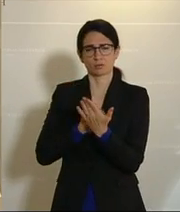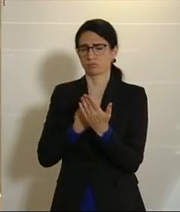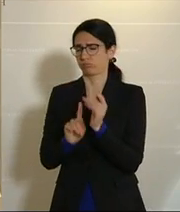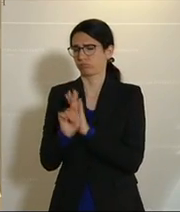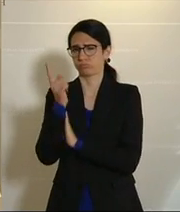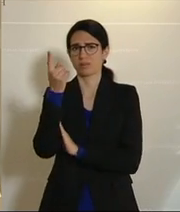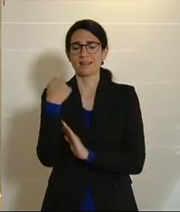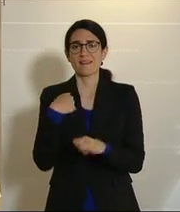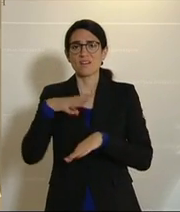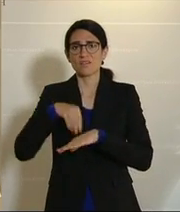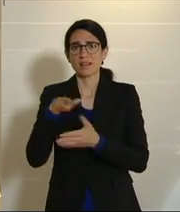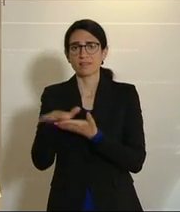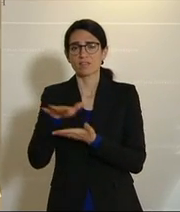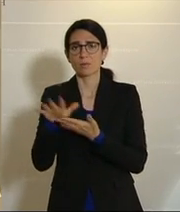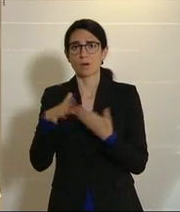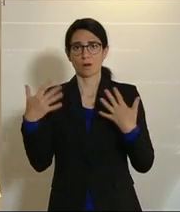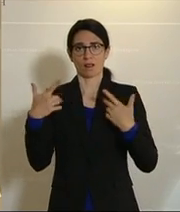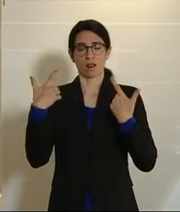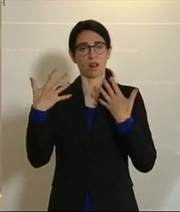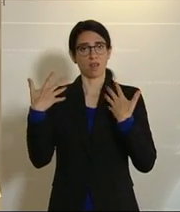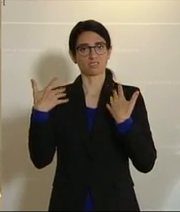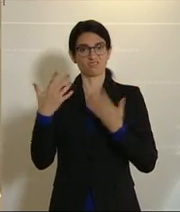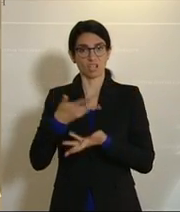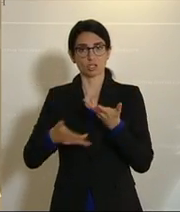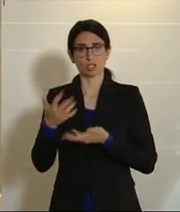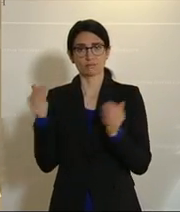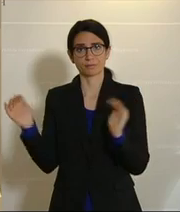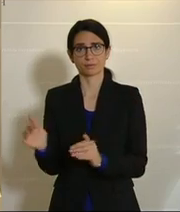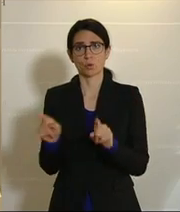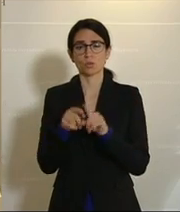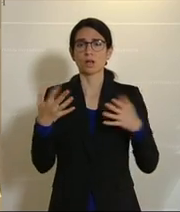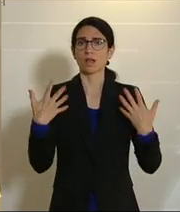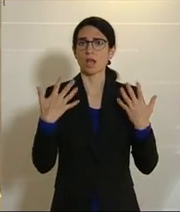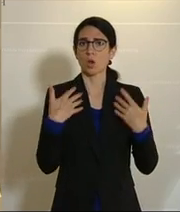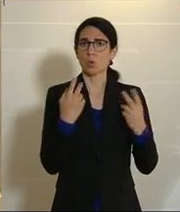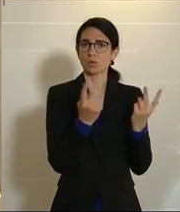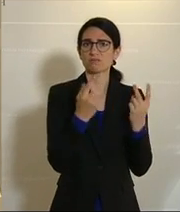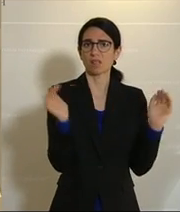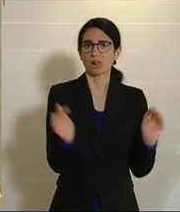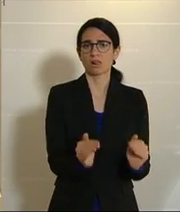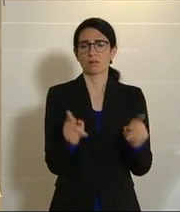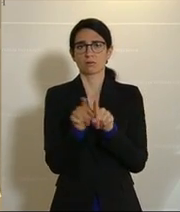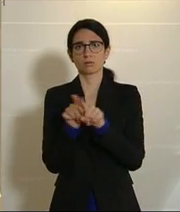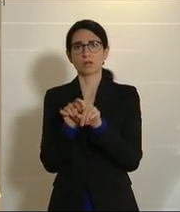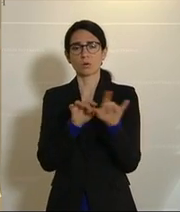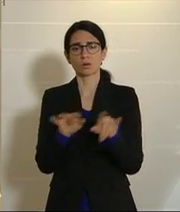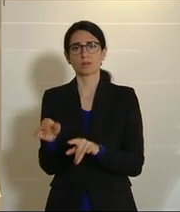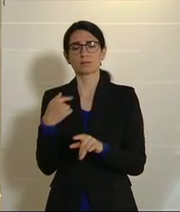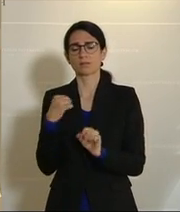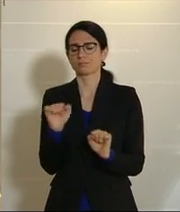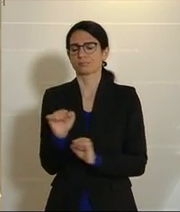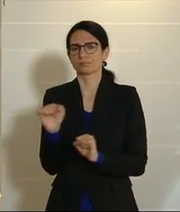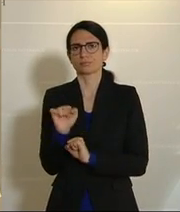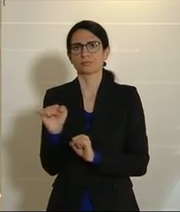Flächenverbrauch reduziert unsere landwirtschaftlichen Flächen, reduziert den Erholungswert der Landschaft, reduziert aber auch vor allem ganz